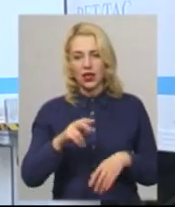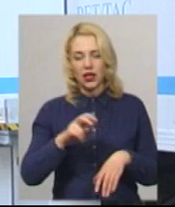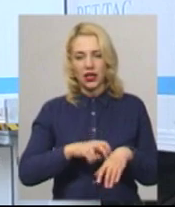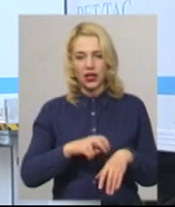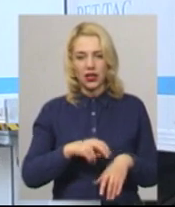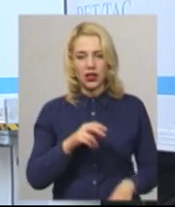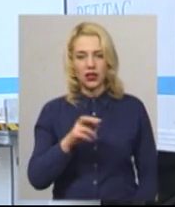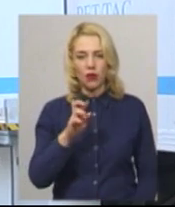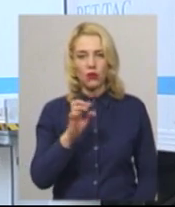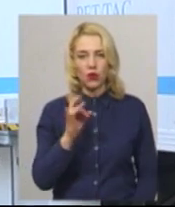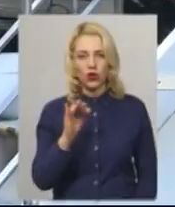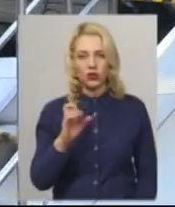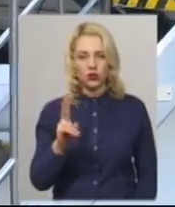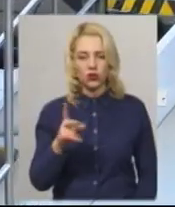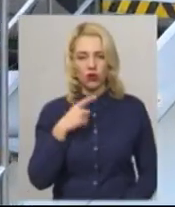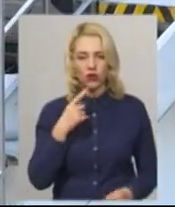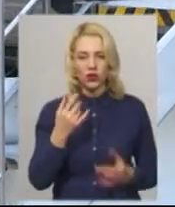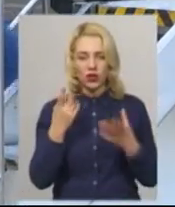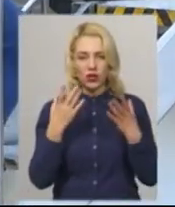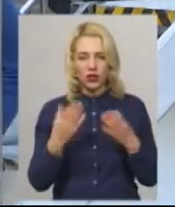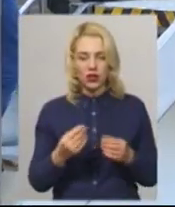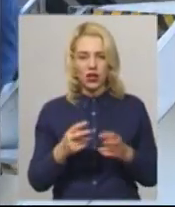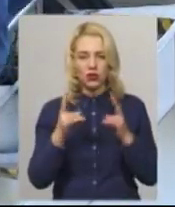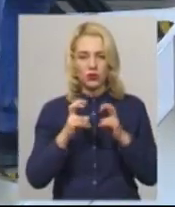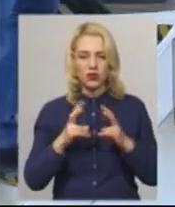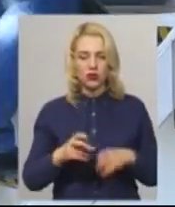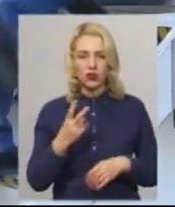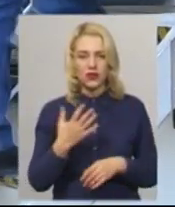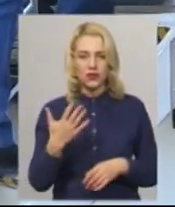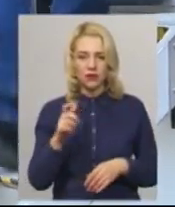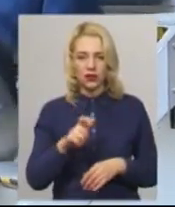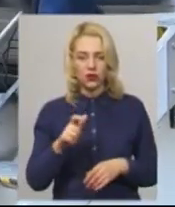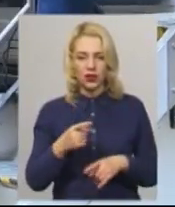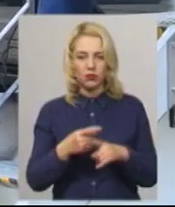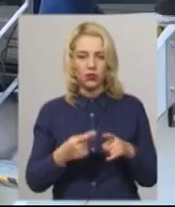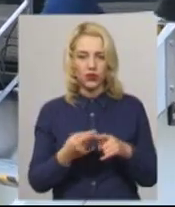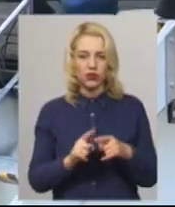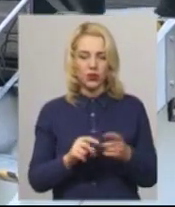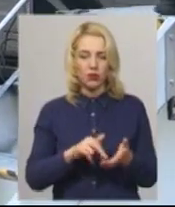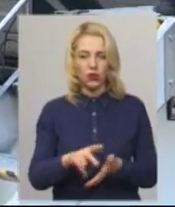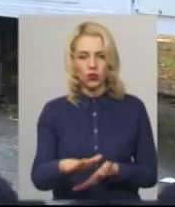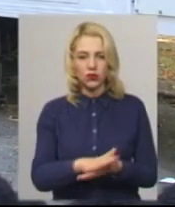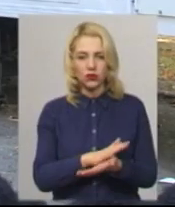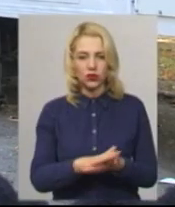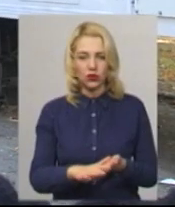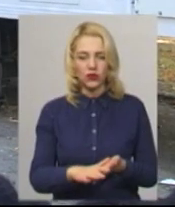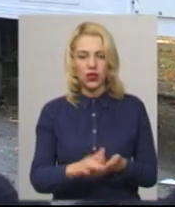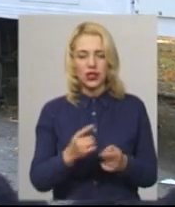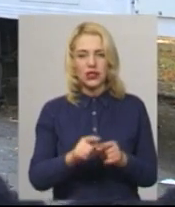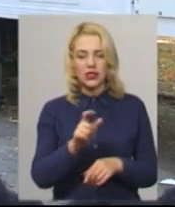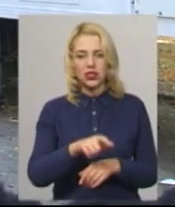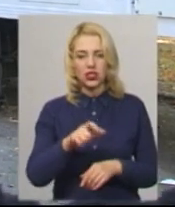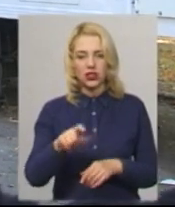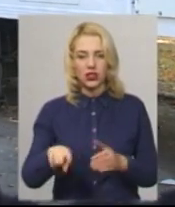Борис Олексюк каже, на день в середньому обстеженні проходять 25 пацієнтів. Більше половини з них проходять його безкоштовно. Це жителі